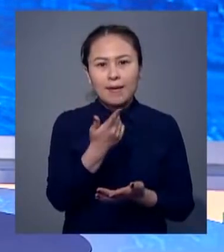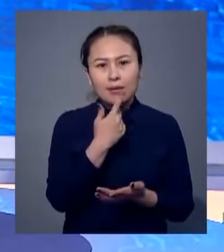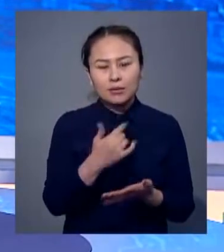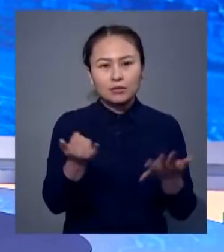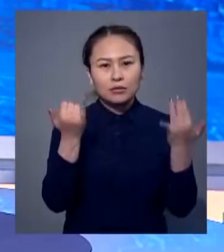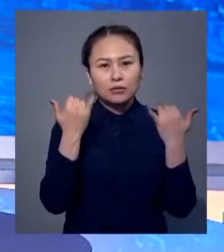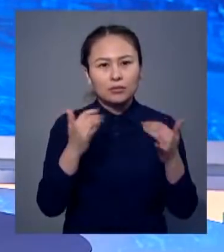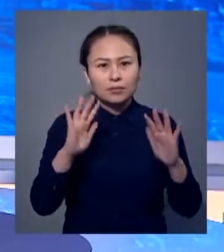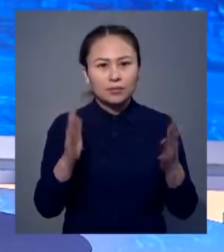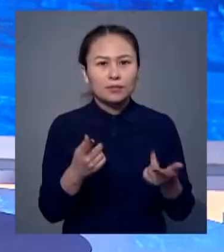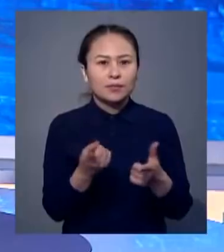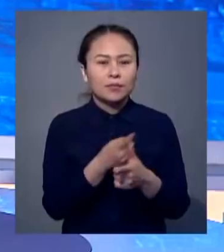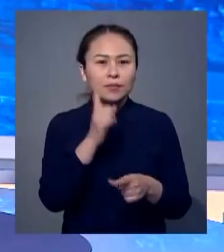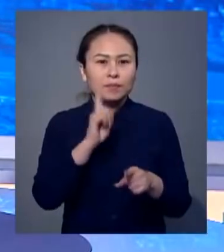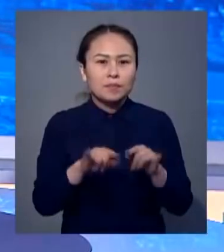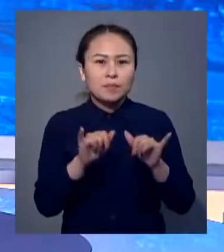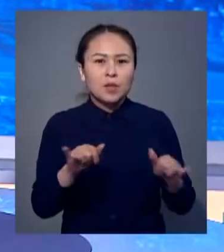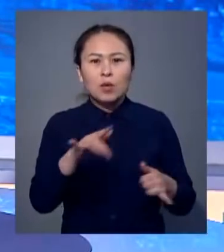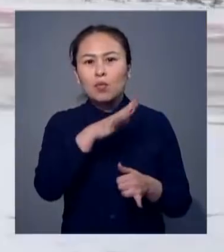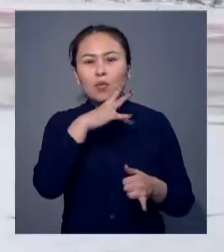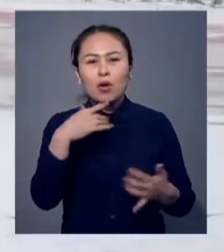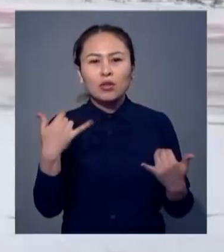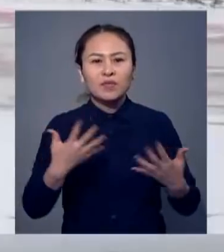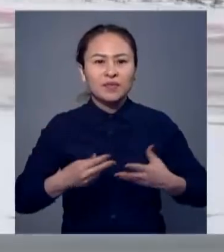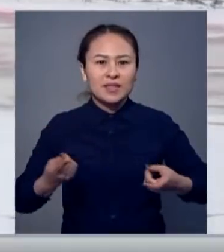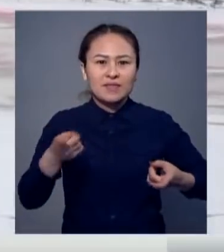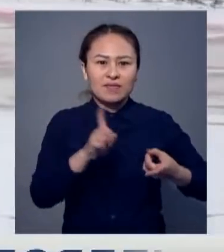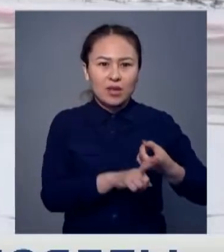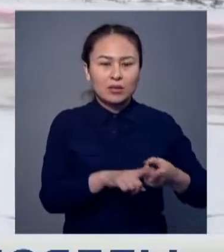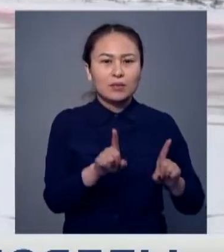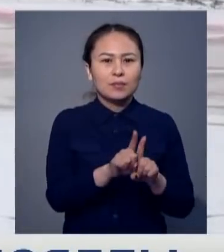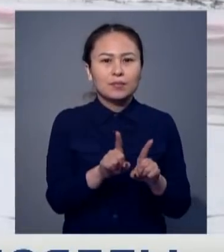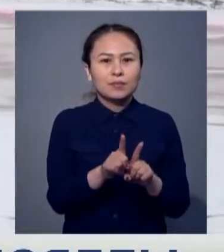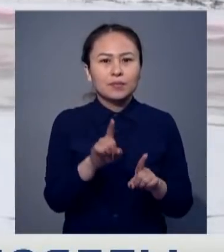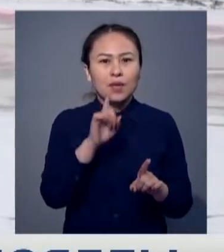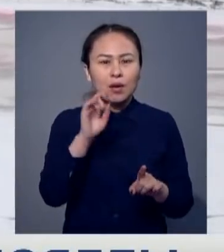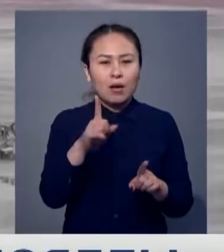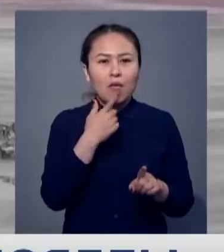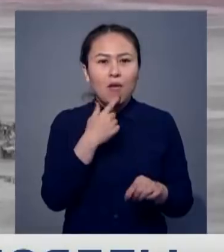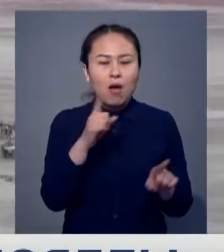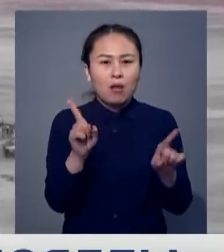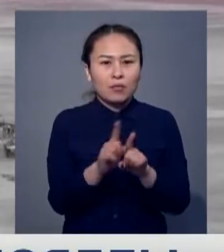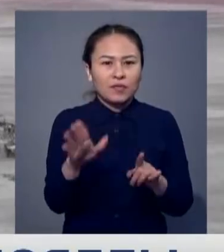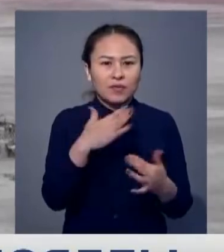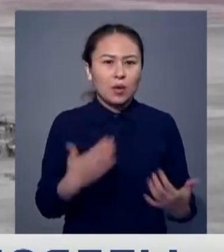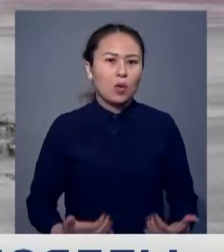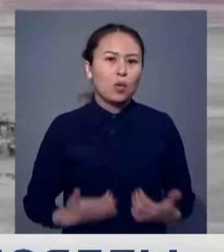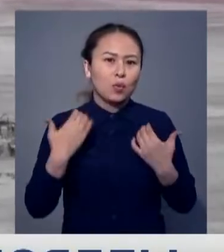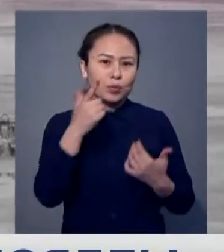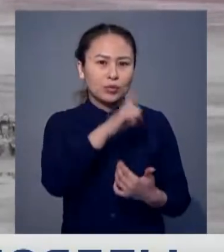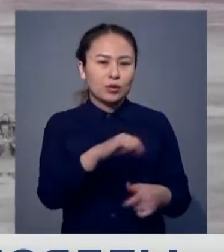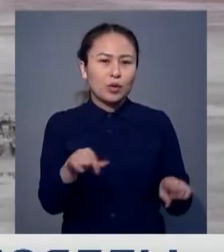үстіне қазір балдырлардың тез көбе етін мезгілі. Басапқы жылдары тенізге қант өгілген деп үрі еленген тұрғындар